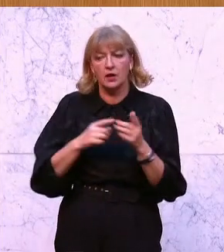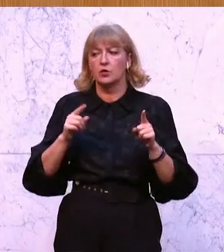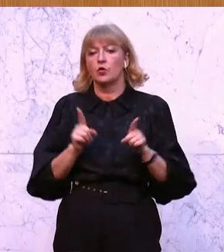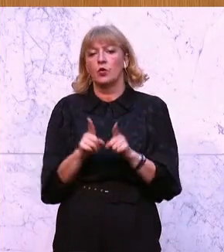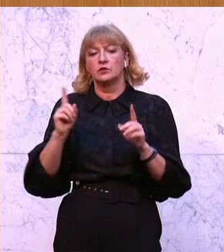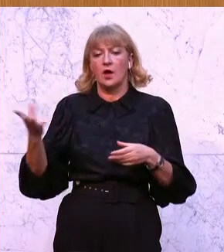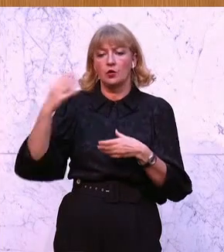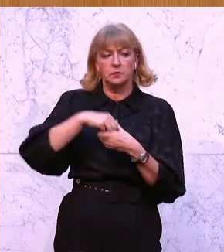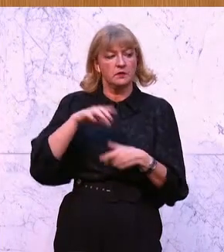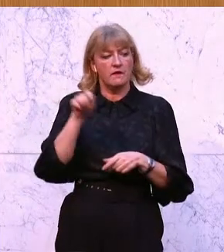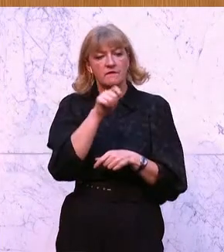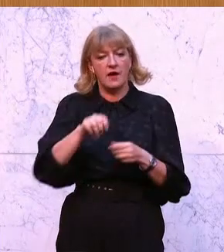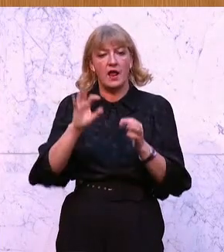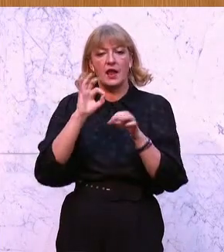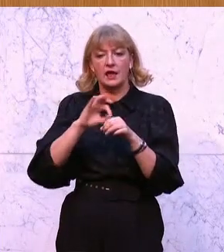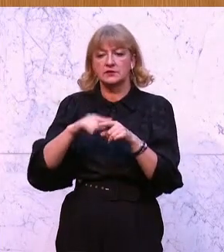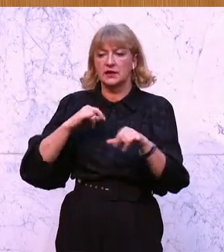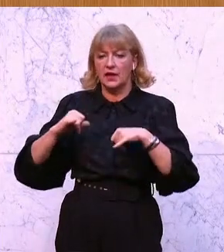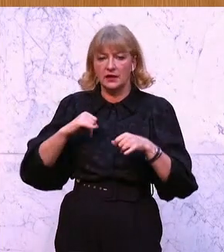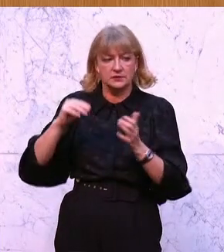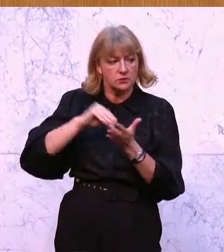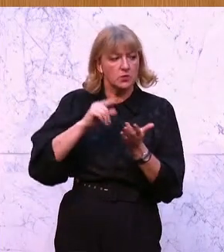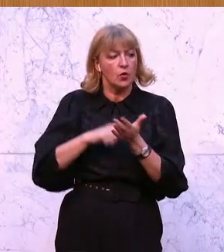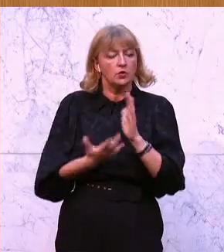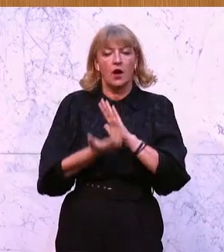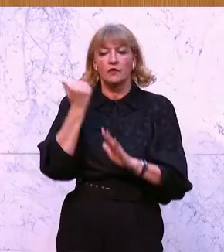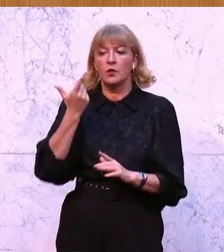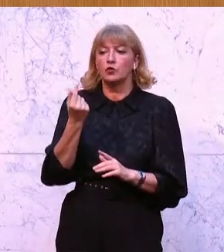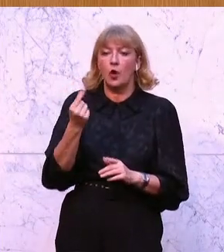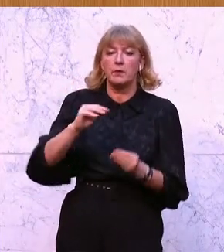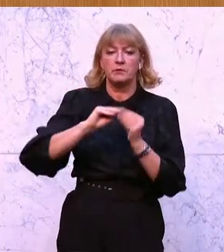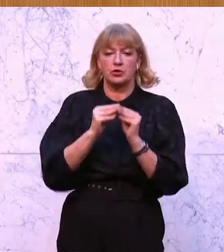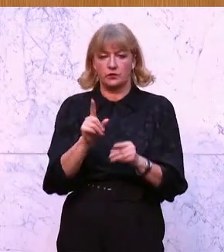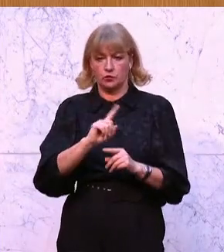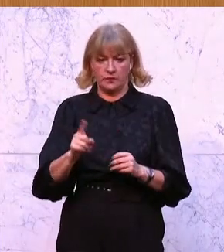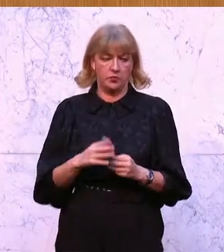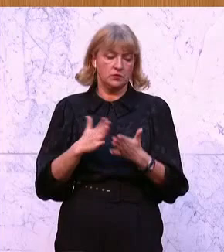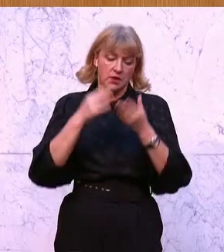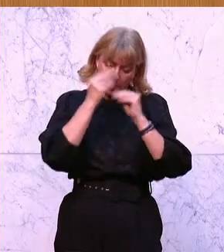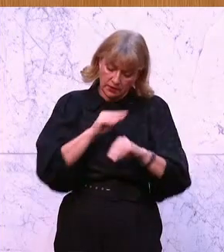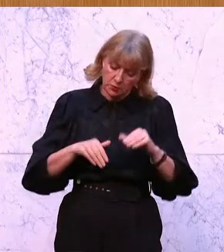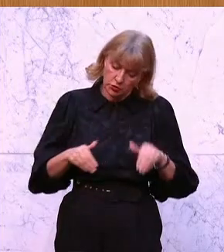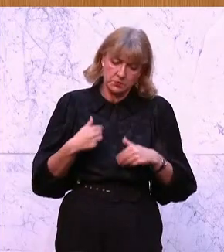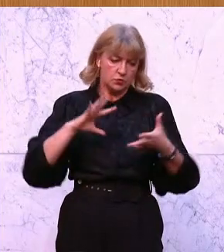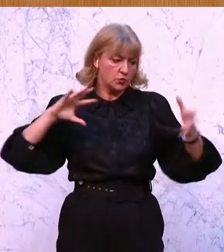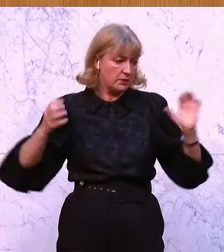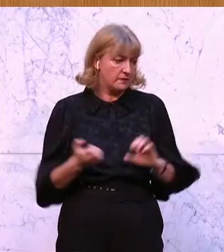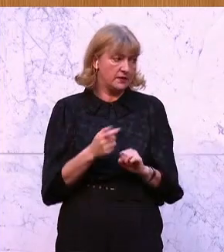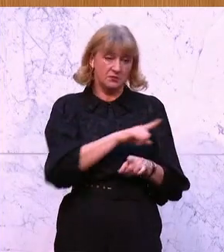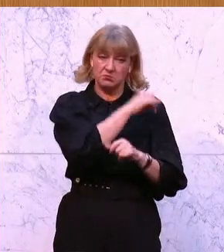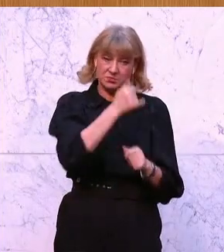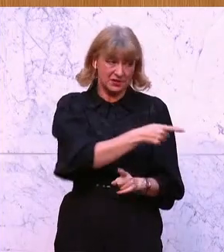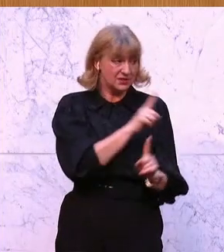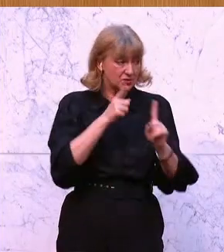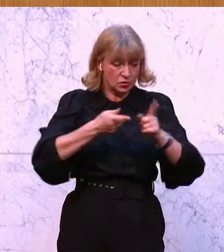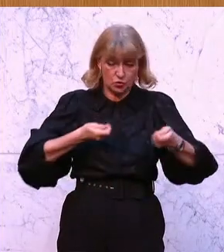Einbindung der Wahlärzte in das Kassensystem und Aufhebung des Doppelbeschäftigungsverbots. Sehr geehrter Herr Bundesminister, um es zusammenzufassen, das bisherige